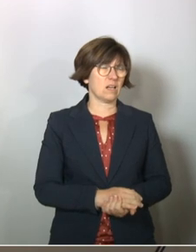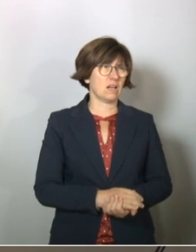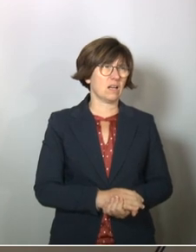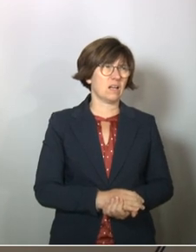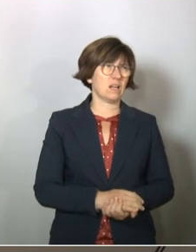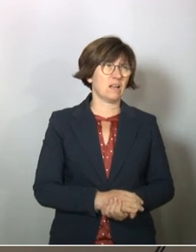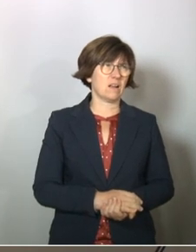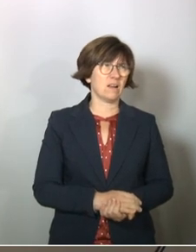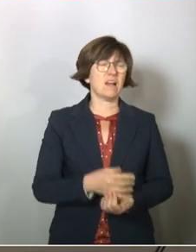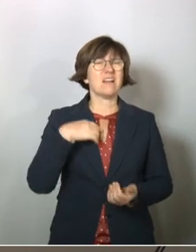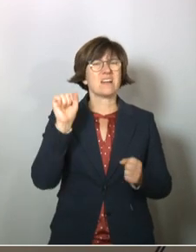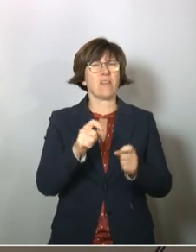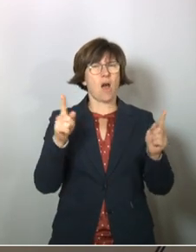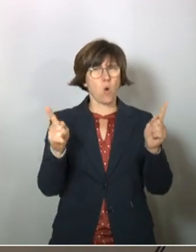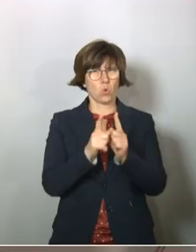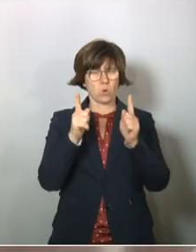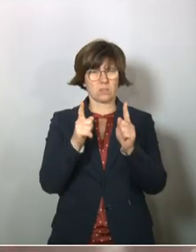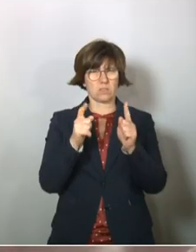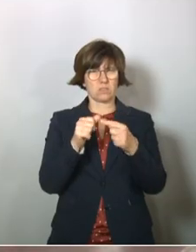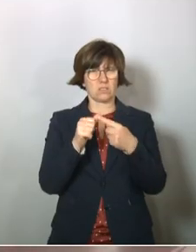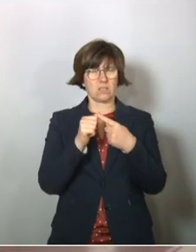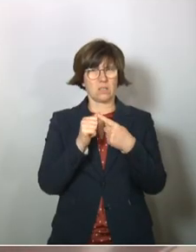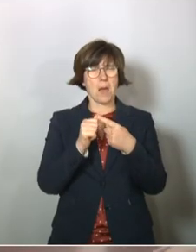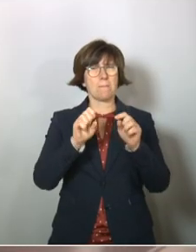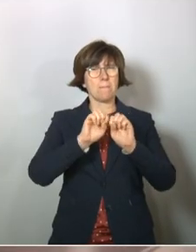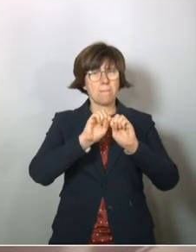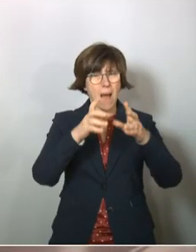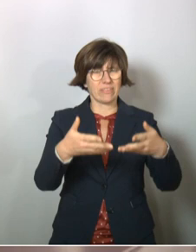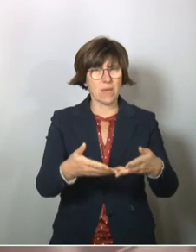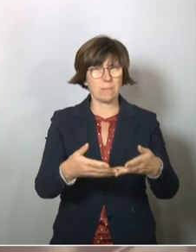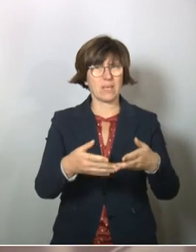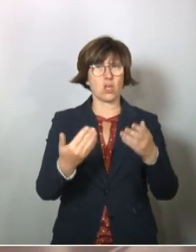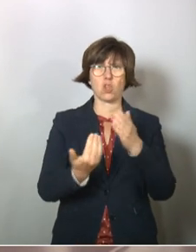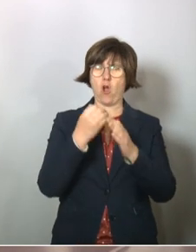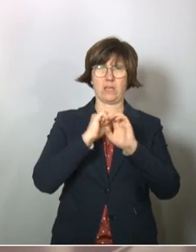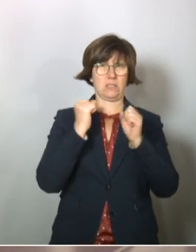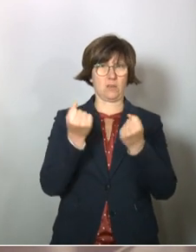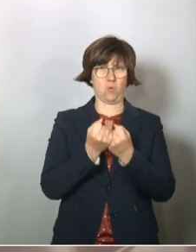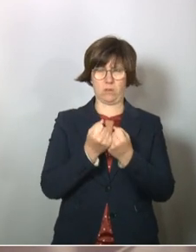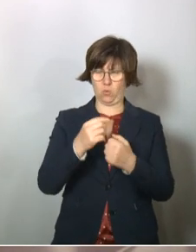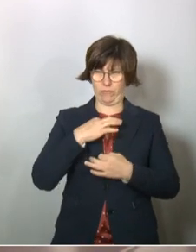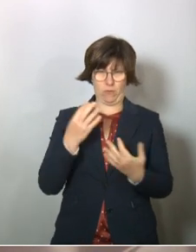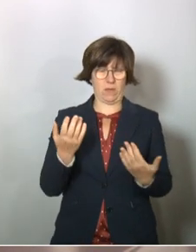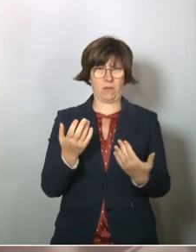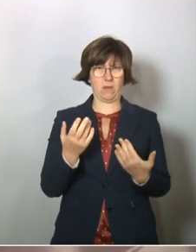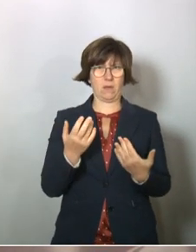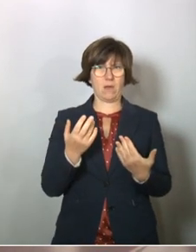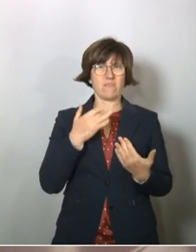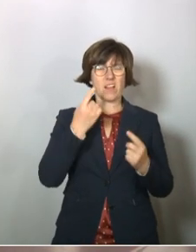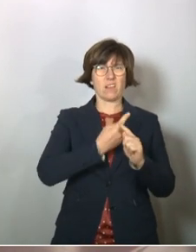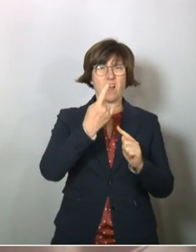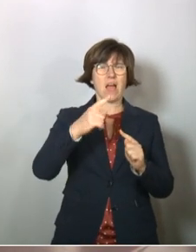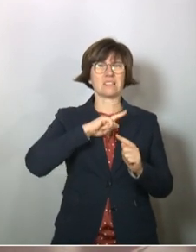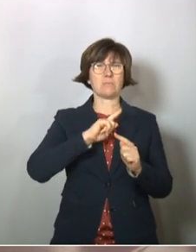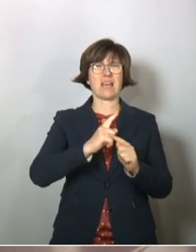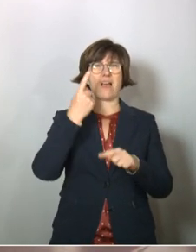Ja, ich kann das auch ganz kurz machen. Also, die Pandemie hat mich in eine völlig neue Situation gebracht. Seit Jahrzehnten hatte